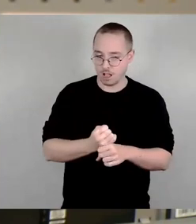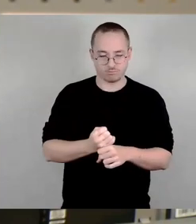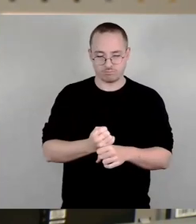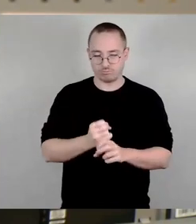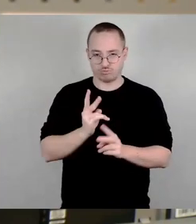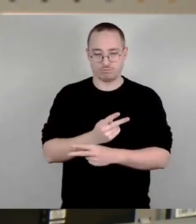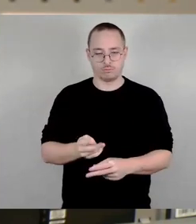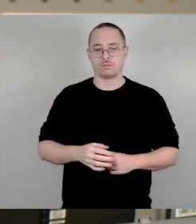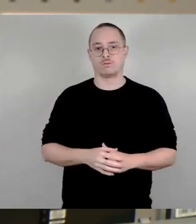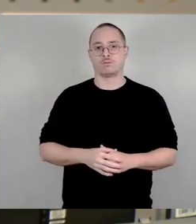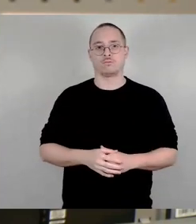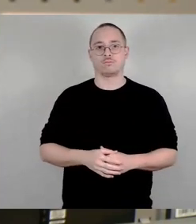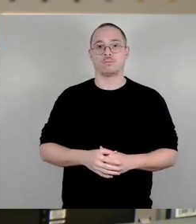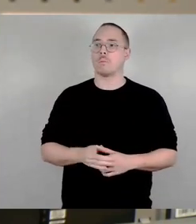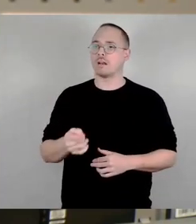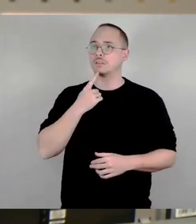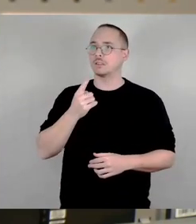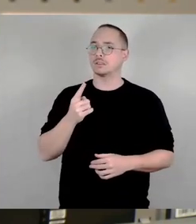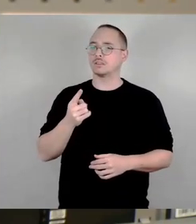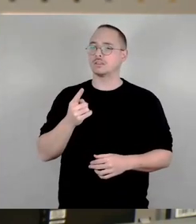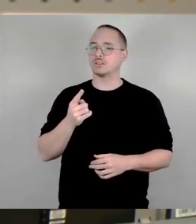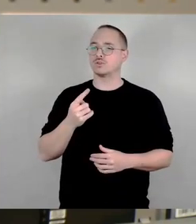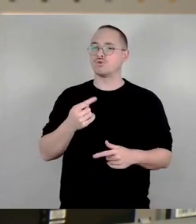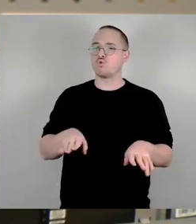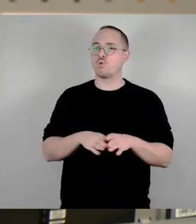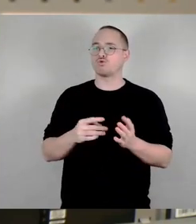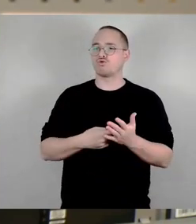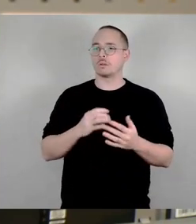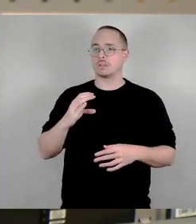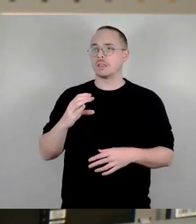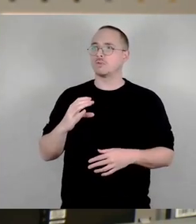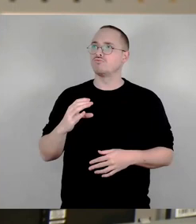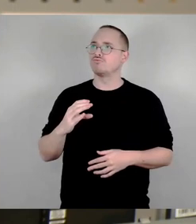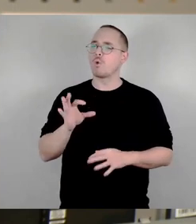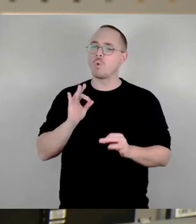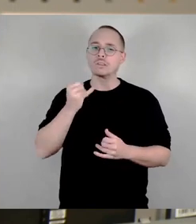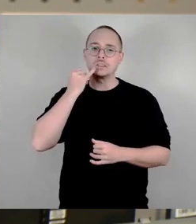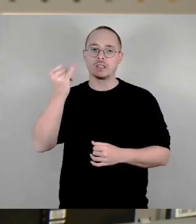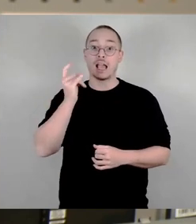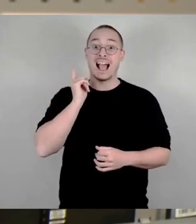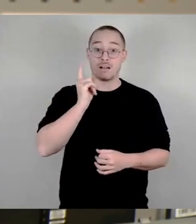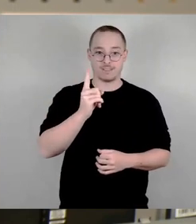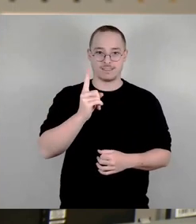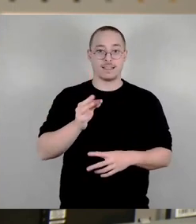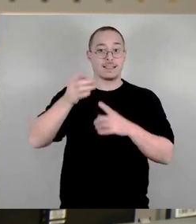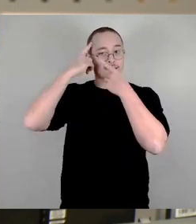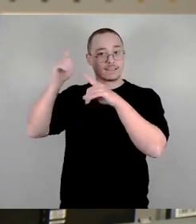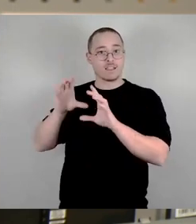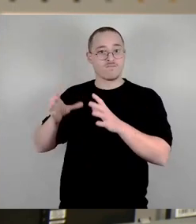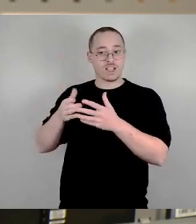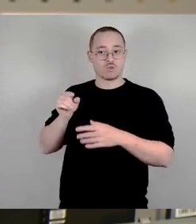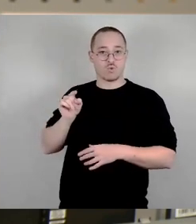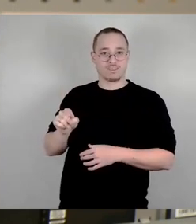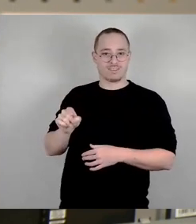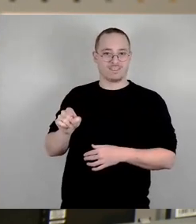öfter ausgeführt. Wir glauben aber, dass der Ansatz der Dissidenten eigentlich den einzelnen Menschen wenig